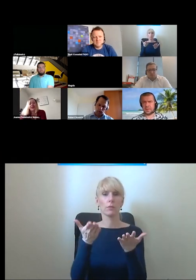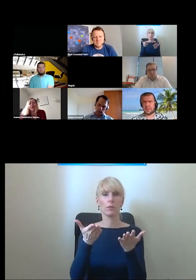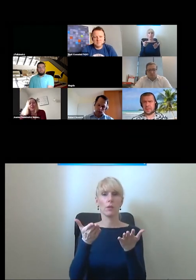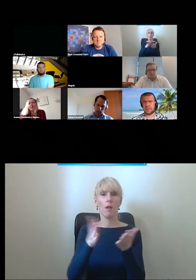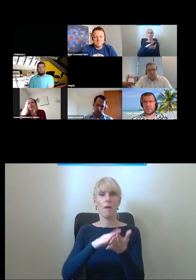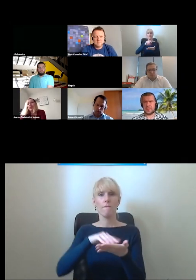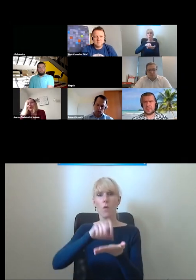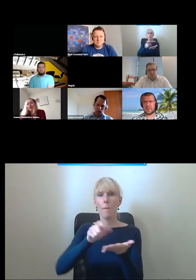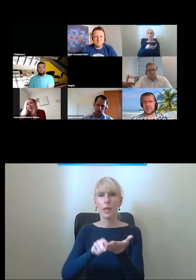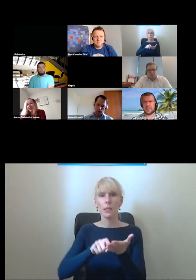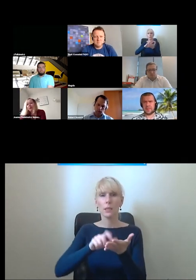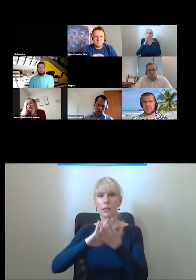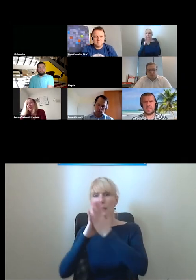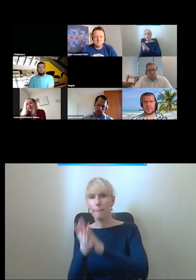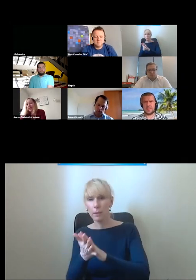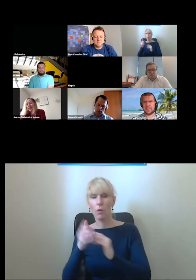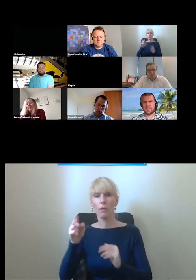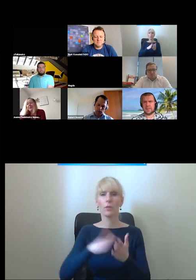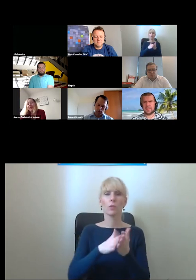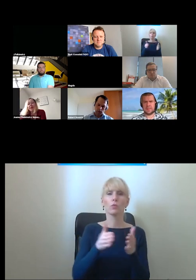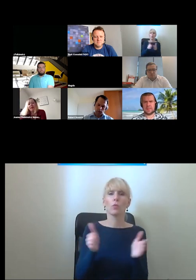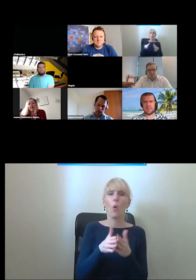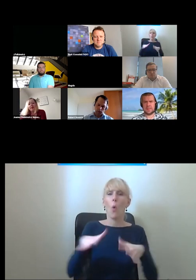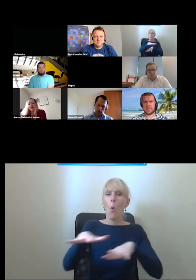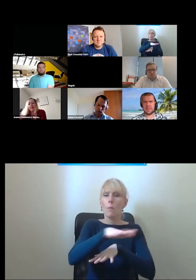są bardzo duże ograniczenia już przestrzenne